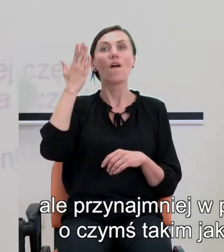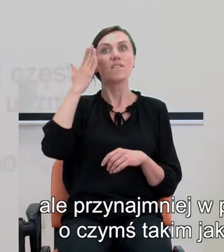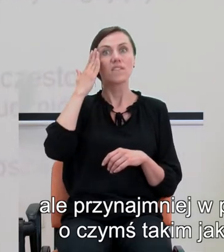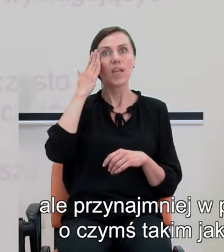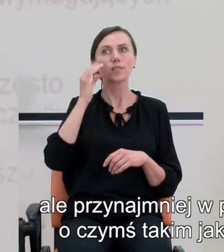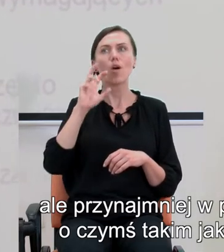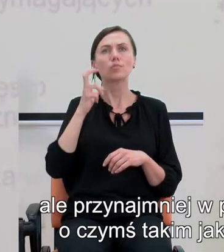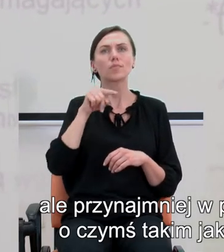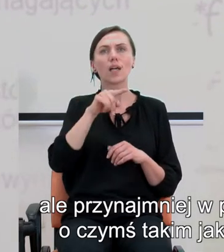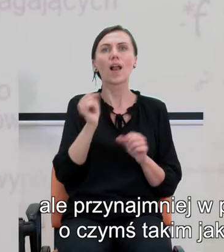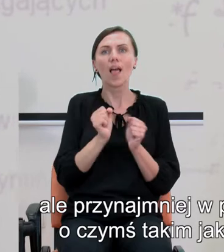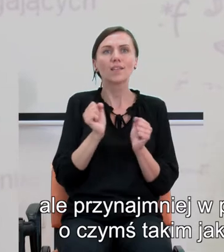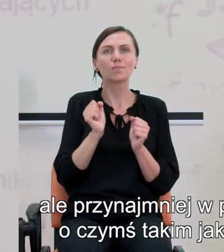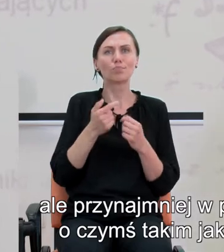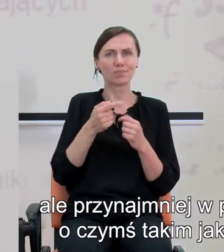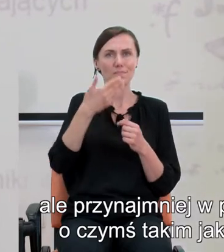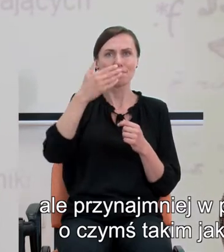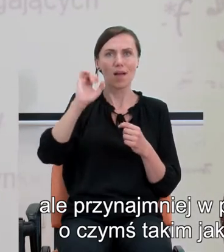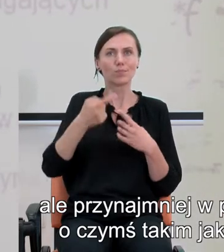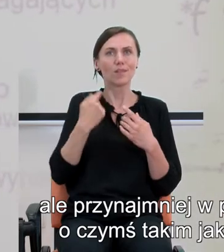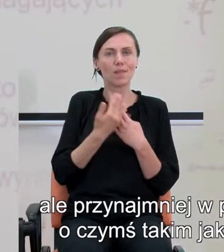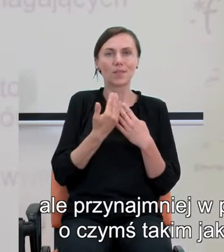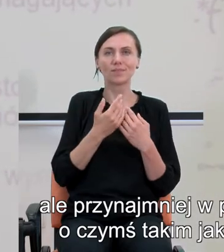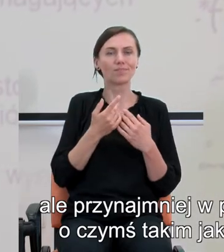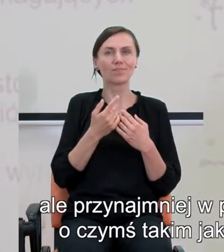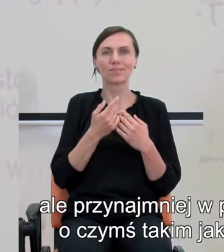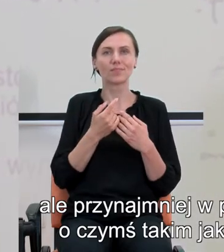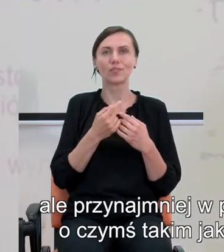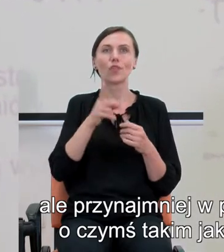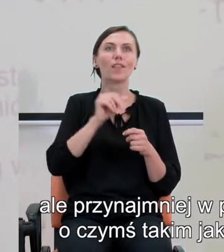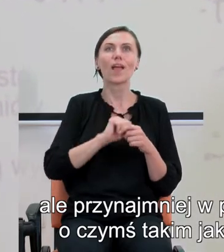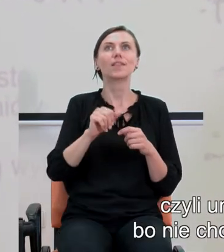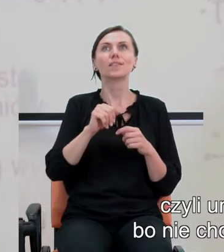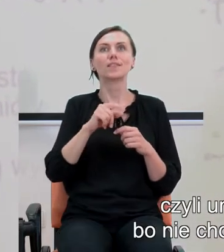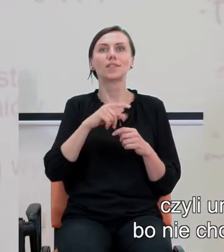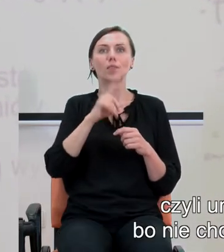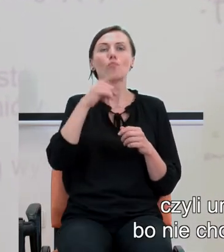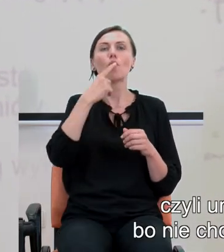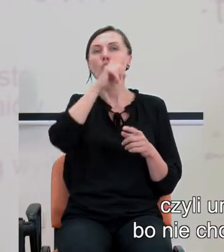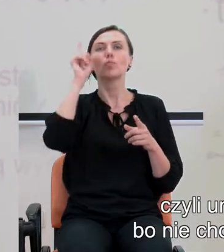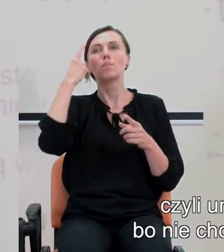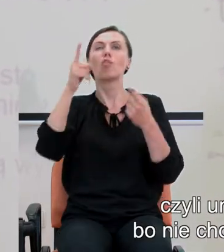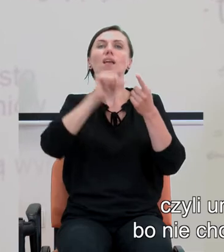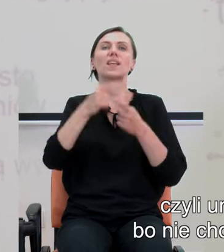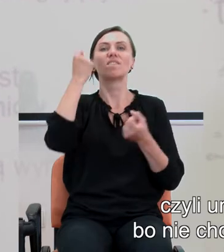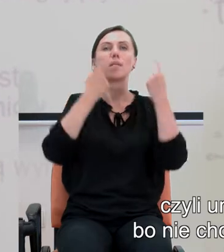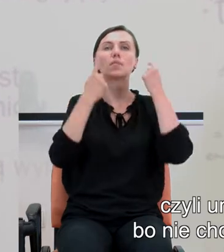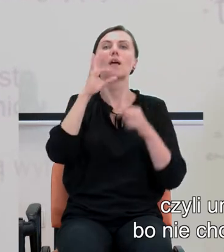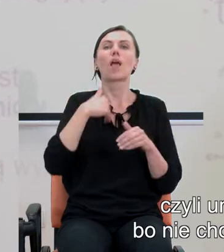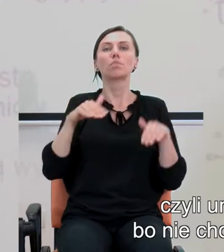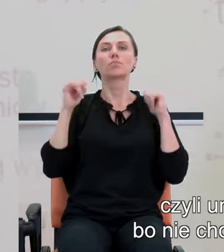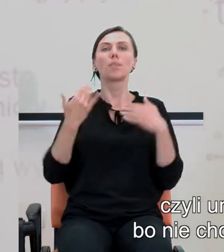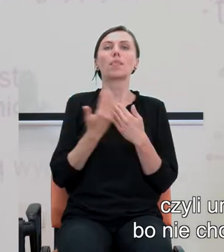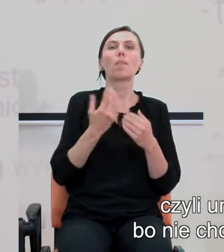czymś takim jak lęk przed matematyką nie jako czymś zmyślonym, czyli unikanie matematyki, bo mi się nie chce,